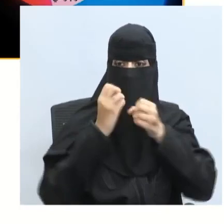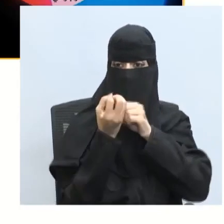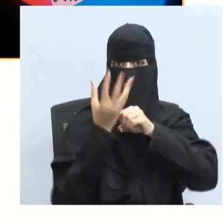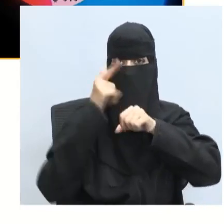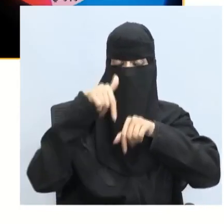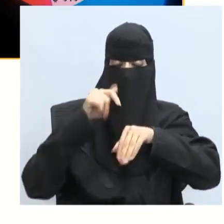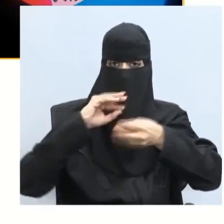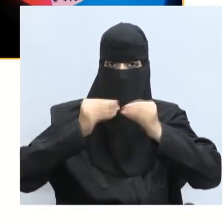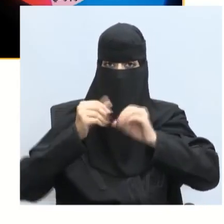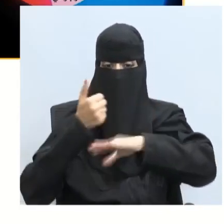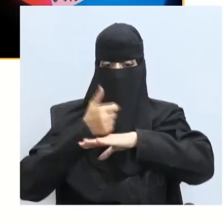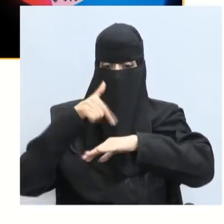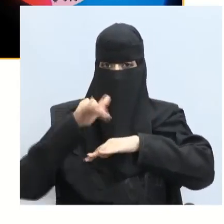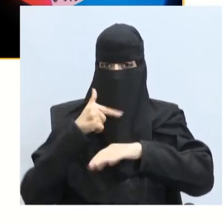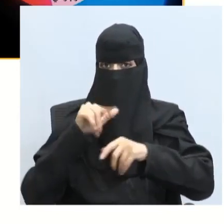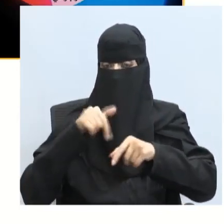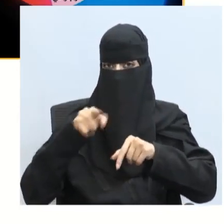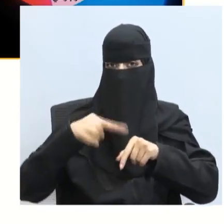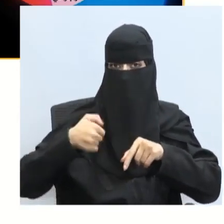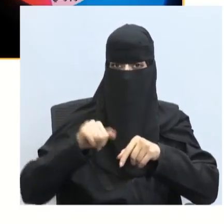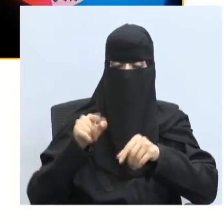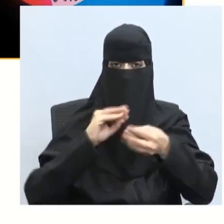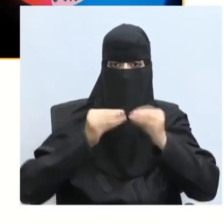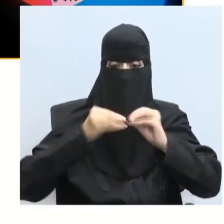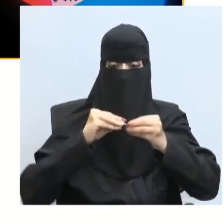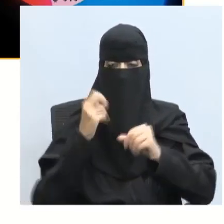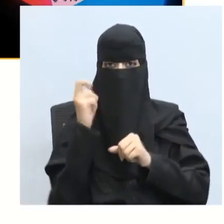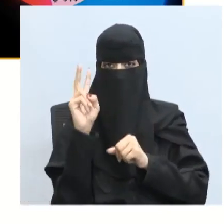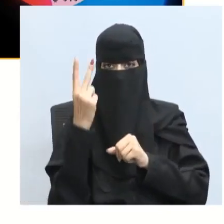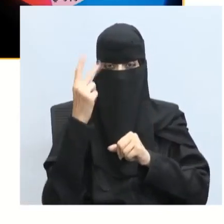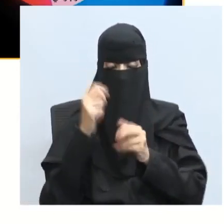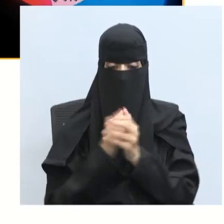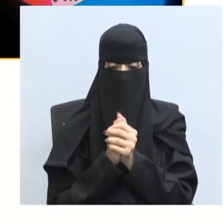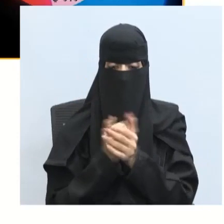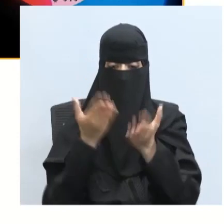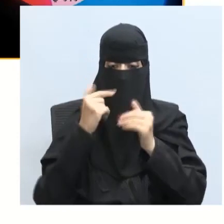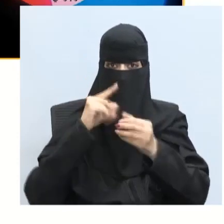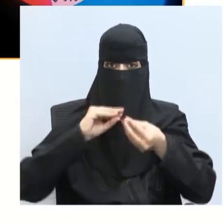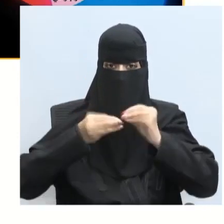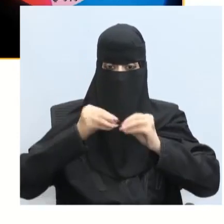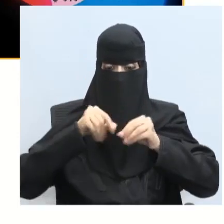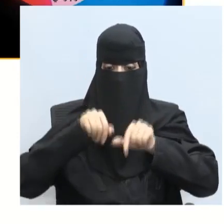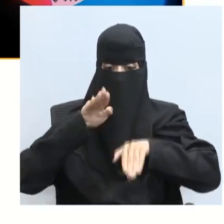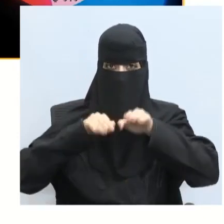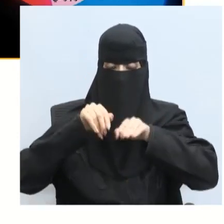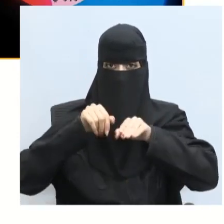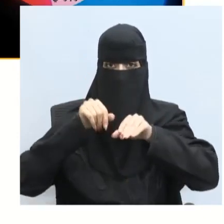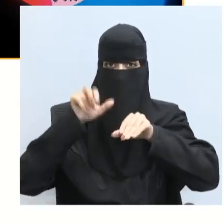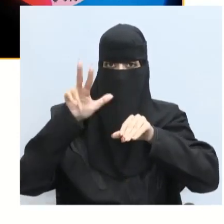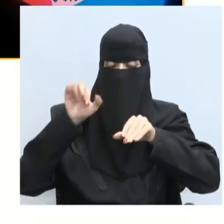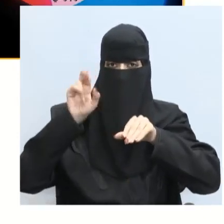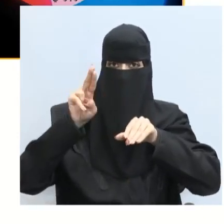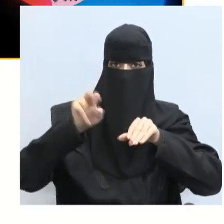أساسيين أطلقنا عليها مسمى الألوان الثانوية أما إذا كان لدينا